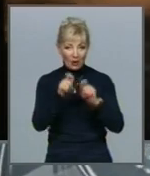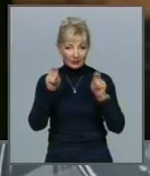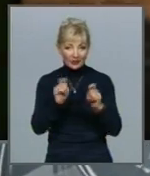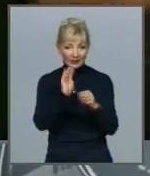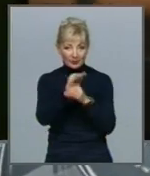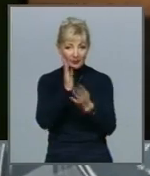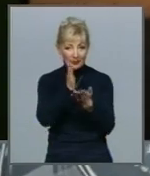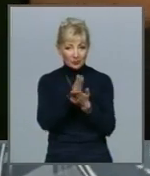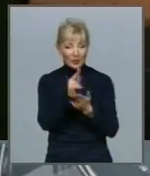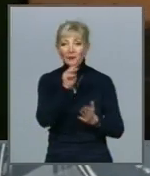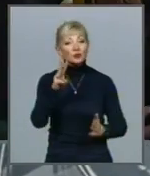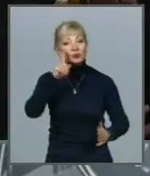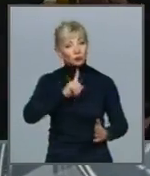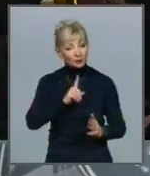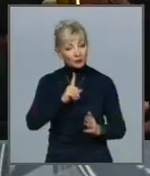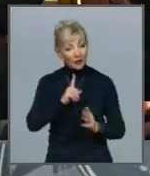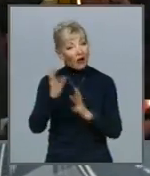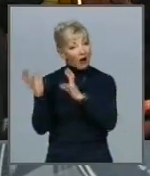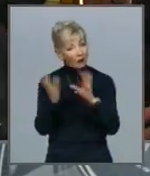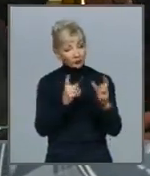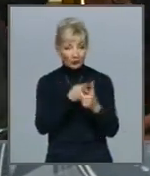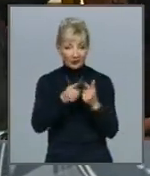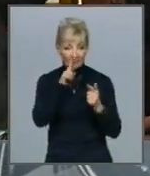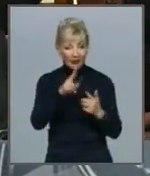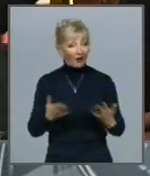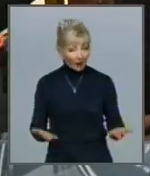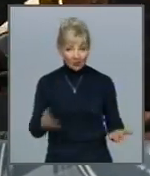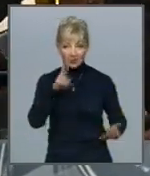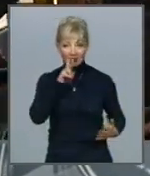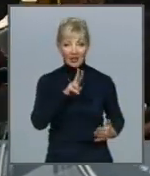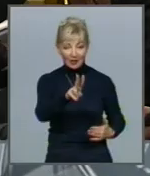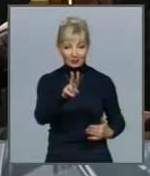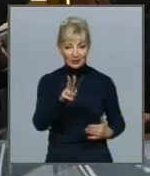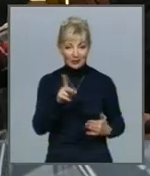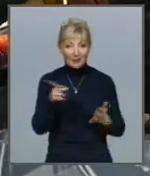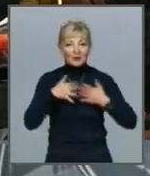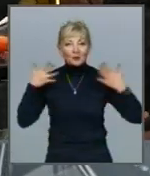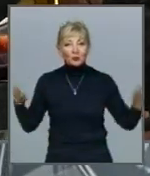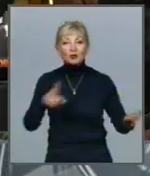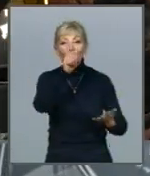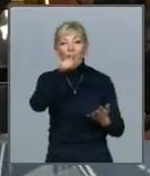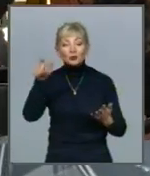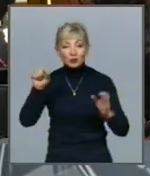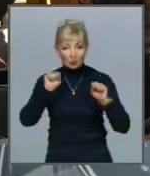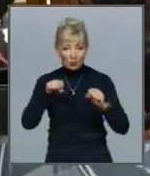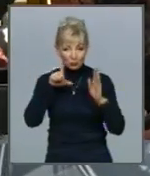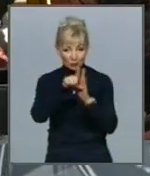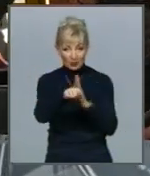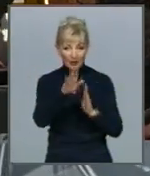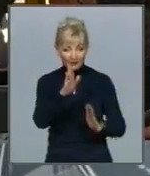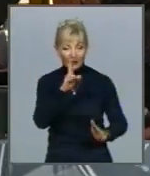удобні, маршрутками чи тролейбусом? Конечно, тролейбусом, во-первых, большее людей змогут уїхать,